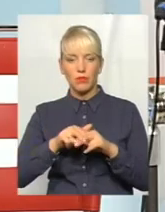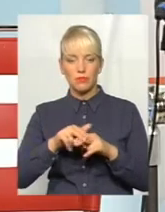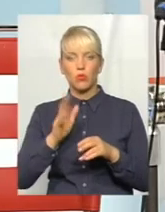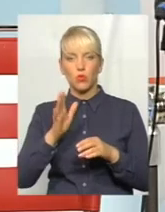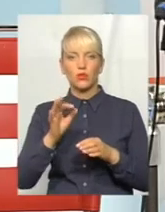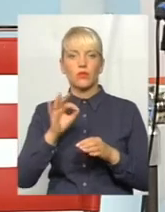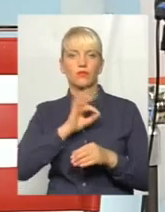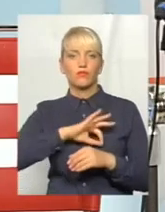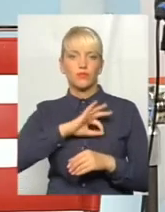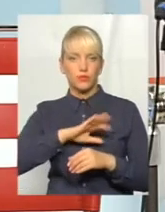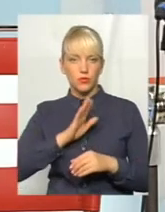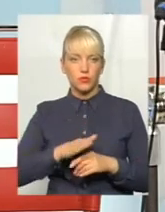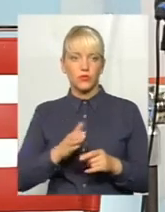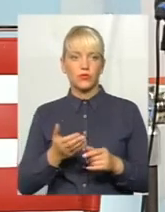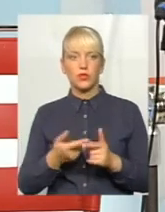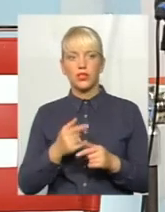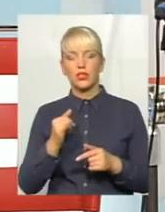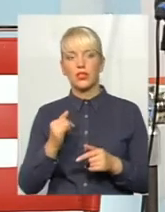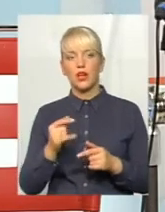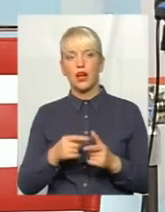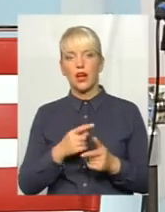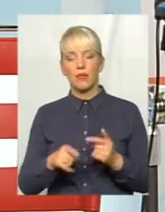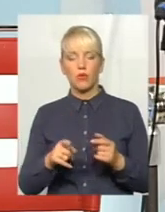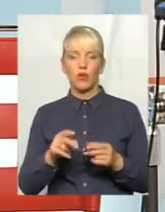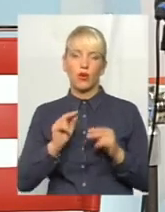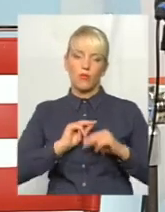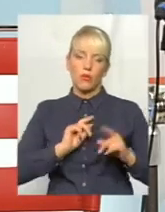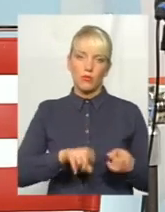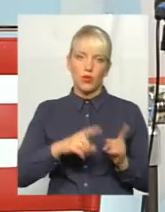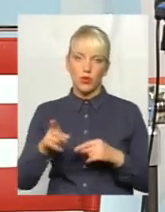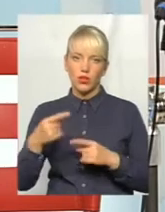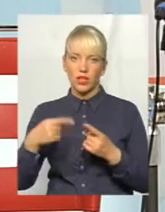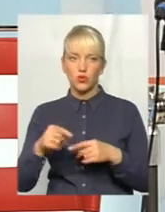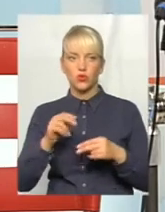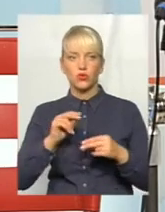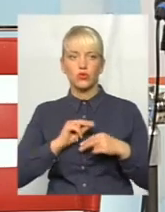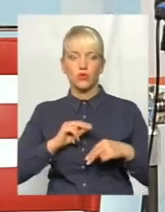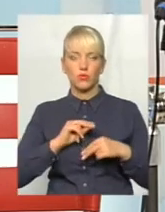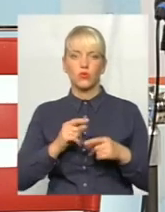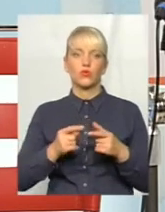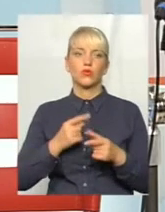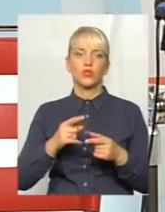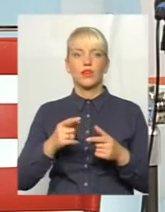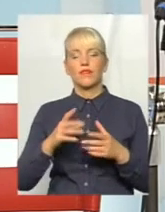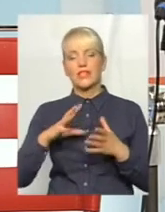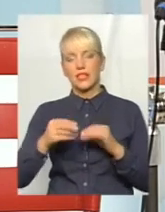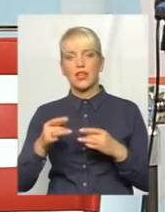або собі працюють, або переходять на інші посади, або взагалі звільняються.